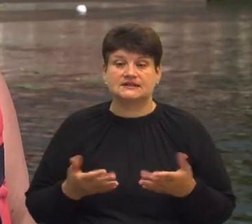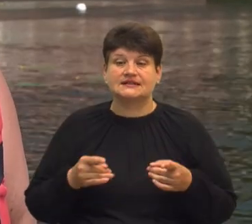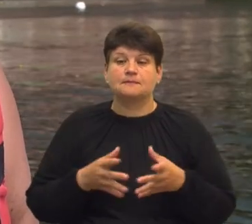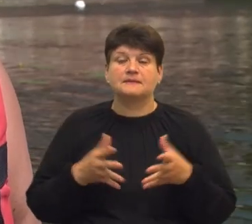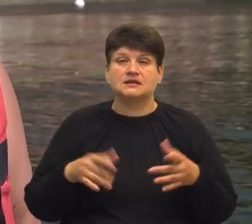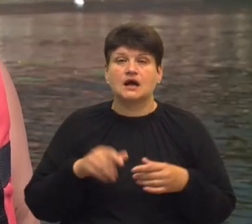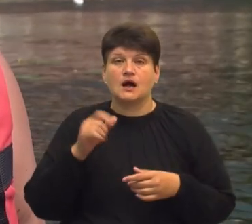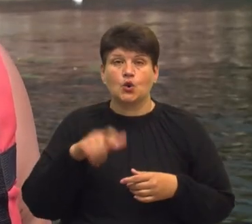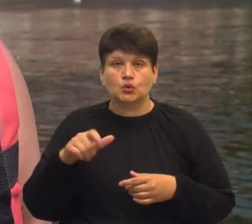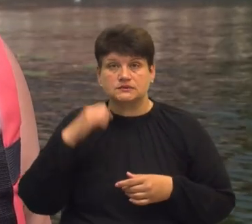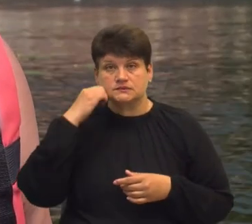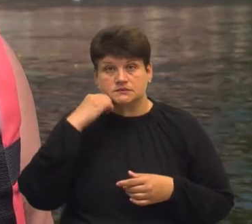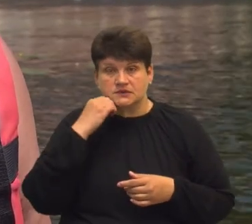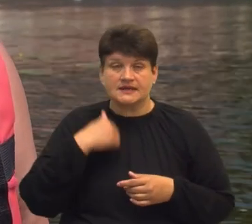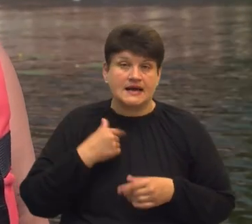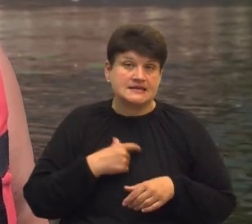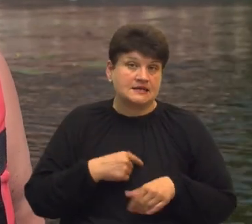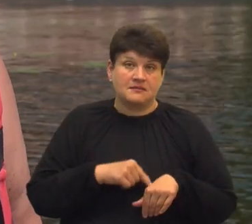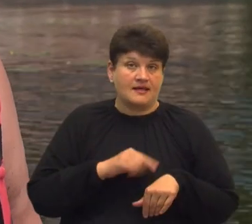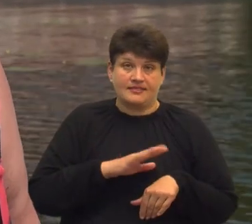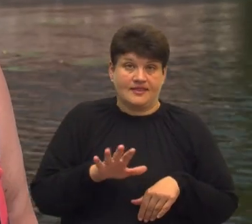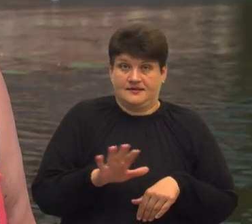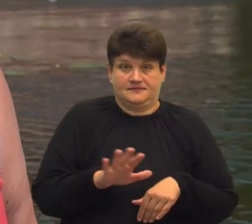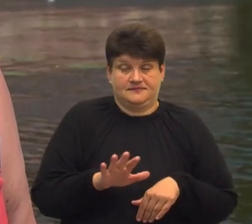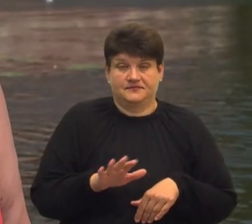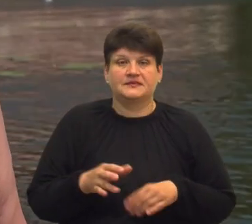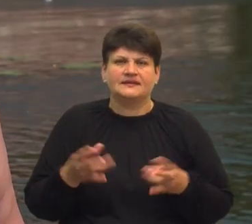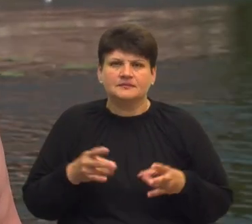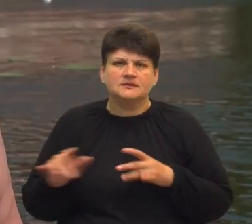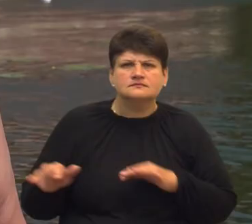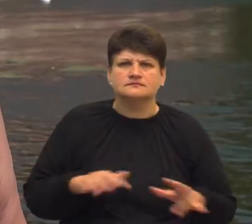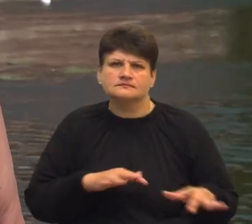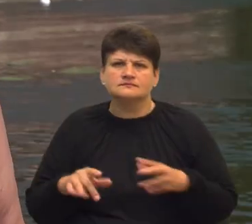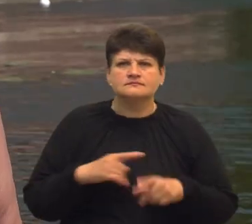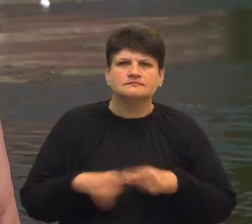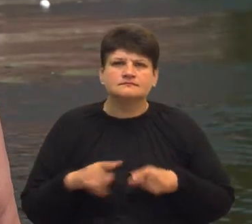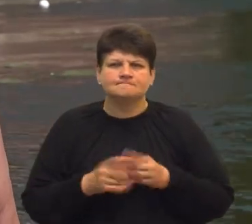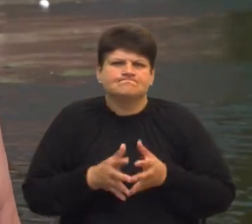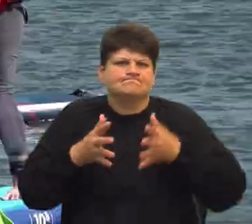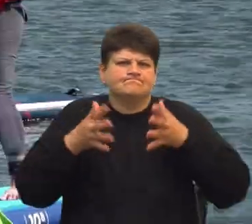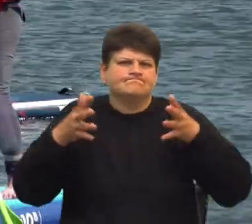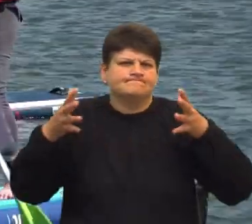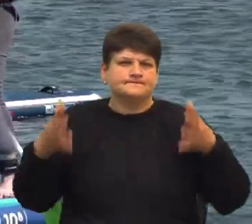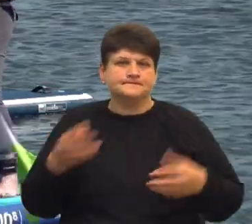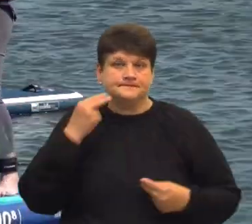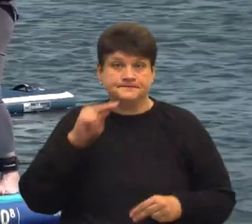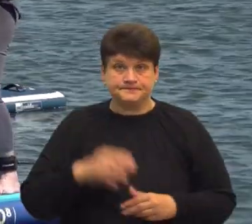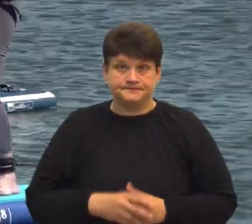похилого віку, я себе такого і не вважаю, потрібно рухатися чим швидше, чим більше і чим краще.